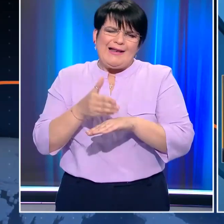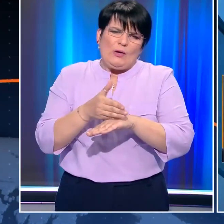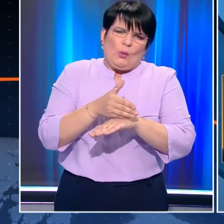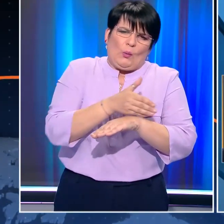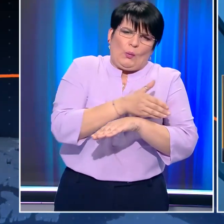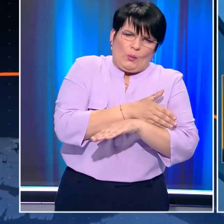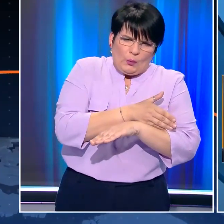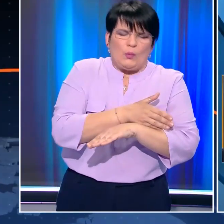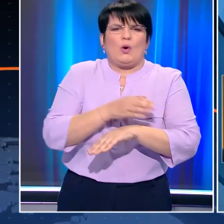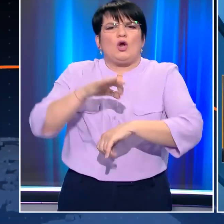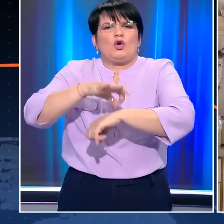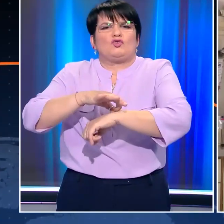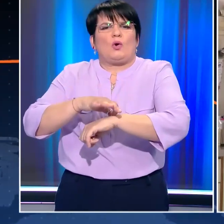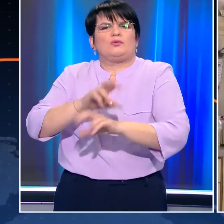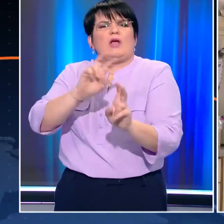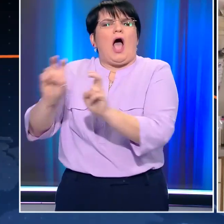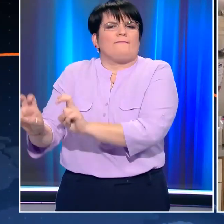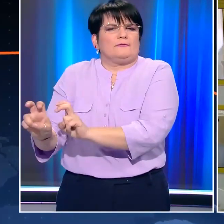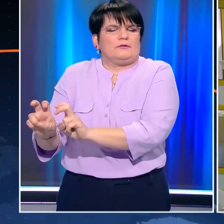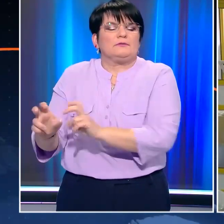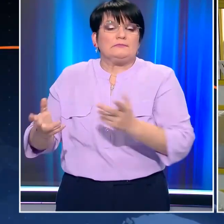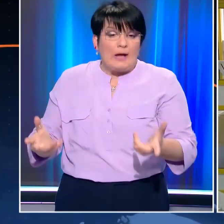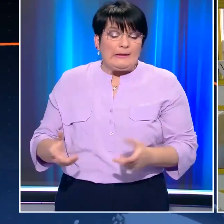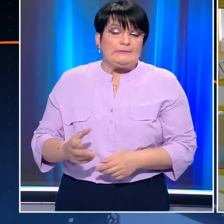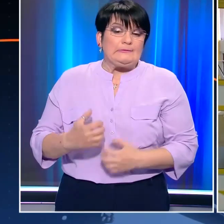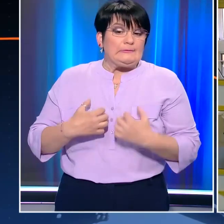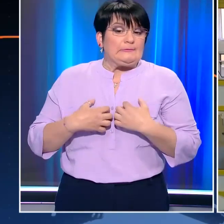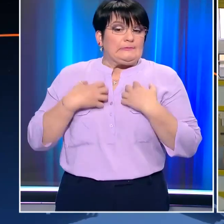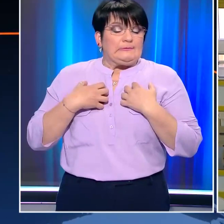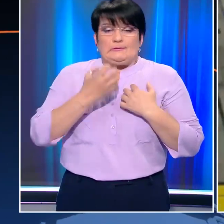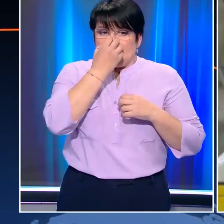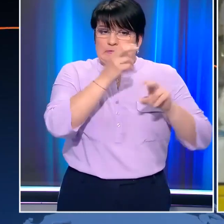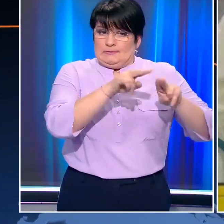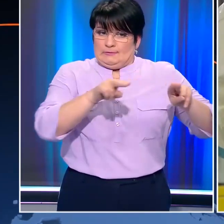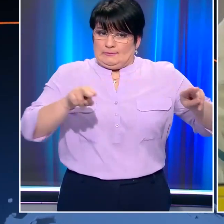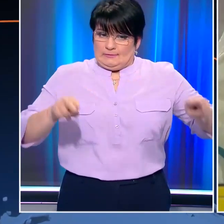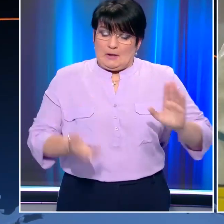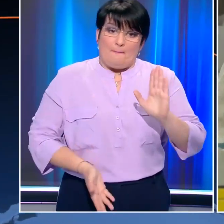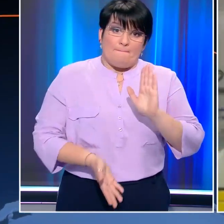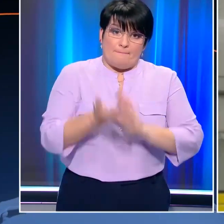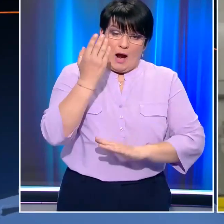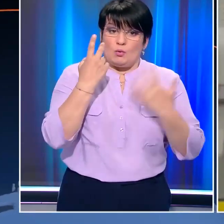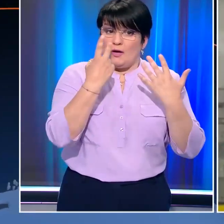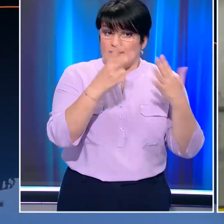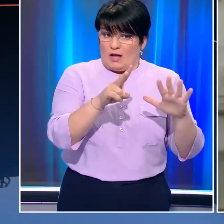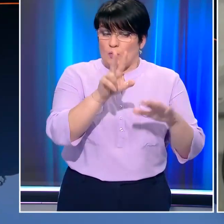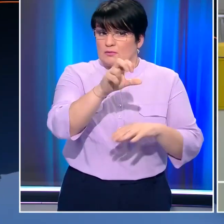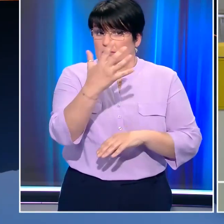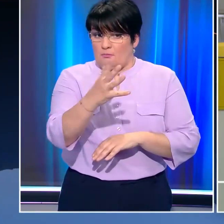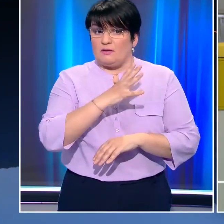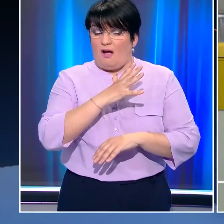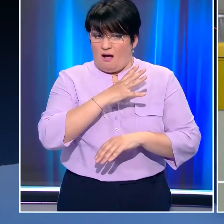τις άλλες νοσηρότητες. Αγκάθι όμως παραμένει ο αριθμός των διασωληνωμένων που χτες εκτοξεύτηκαν στους 735.